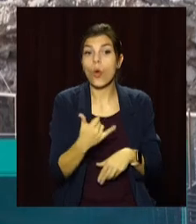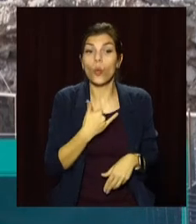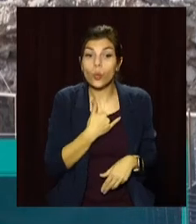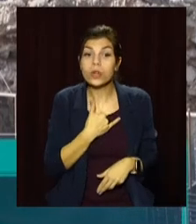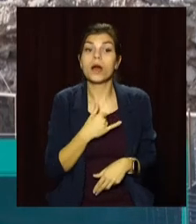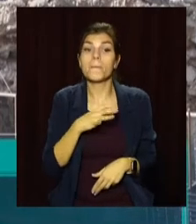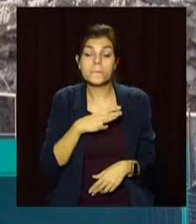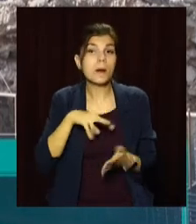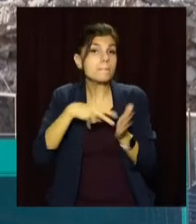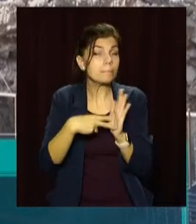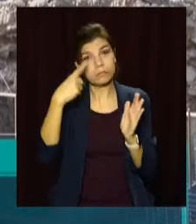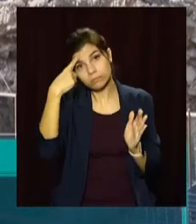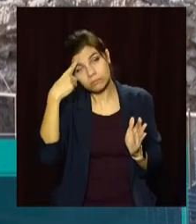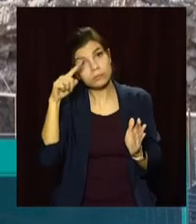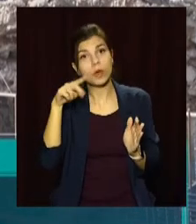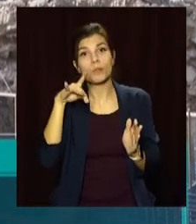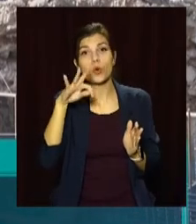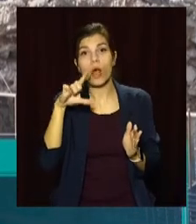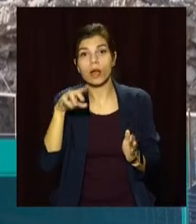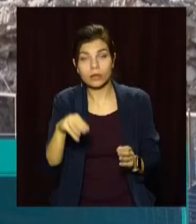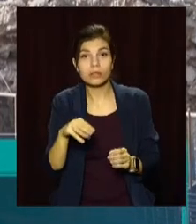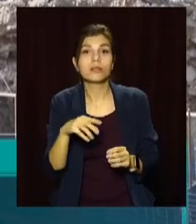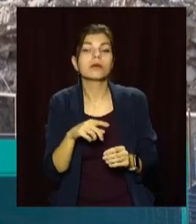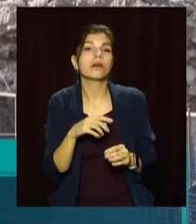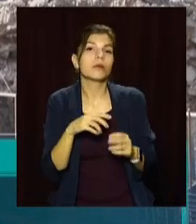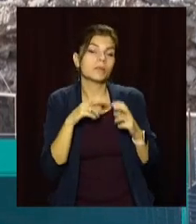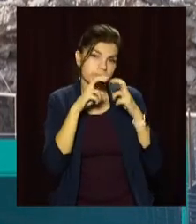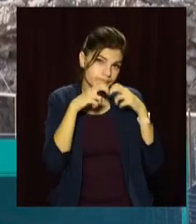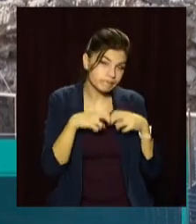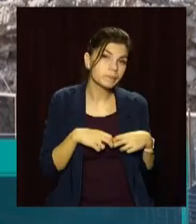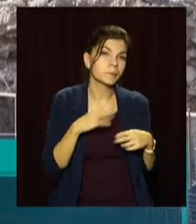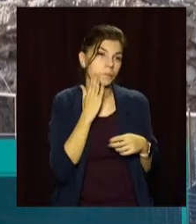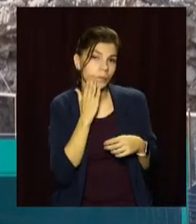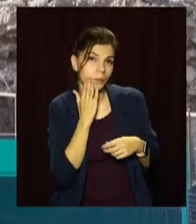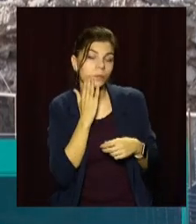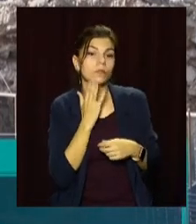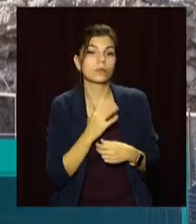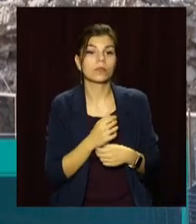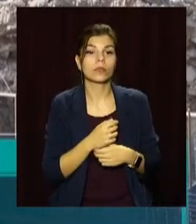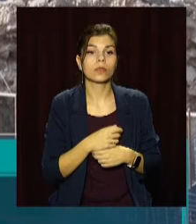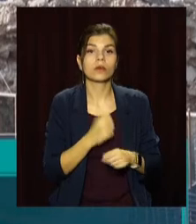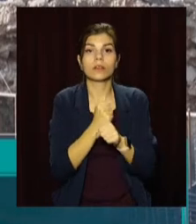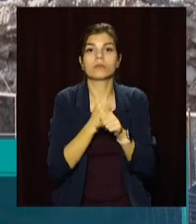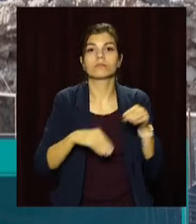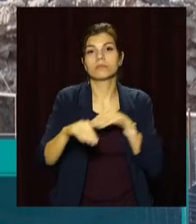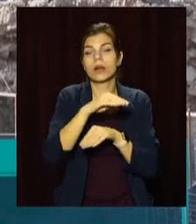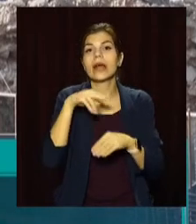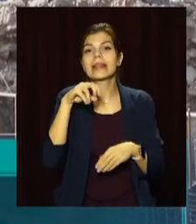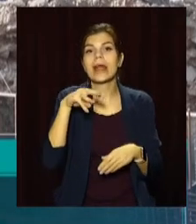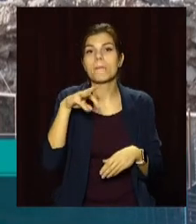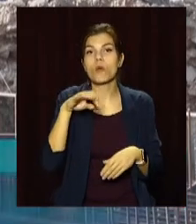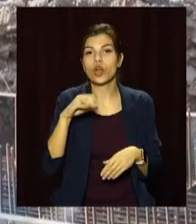розроблено проєкт, потім проведена експертиза проєкту, проведено демонтаж старої